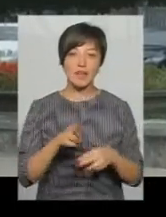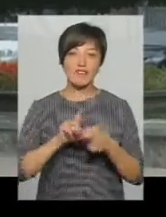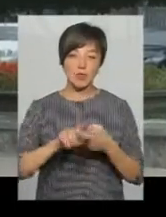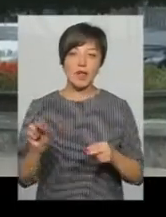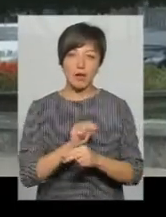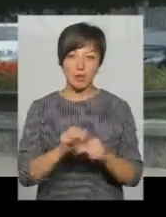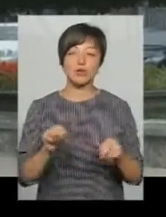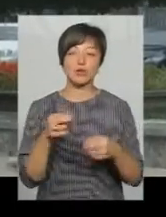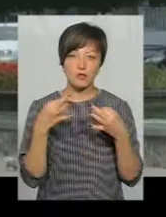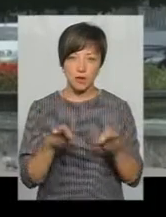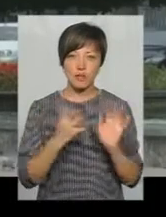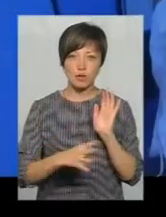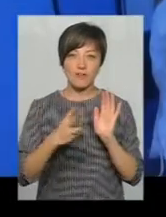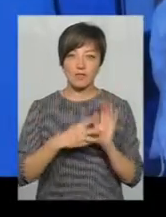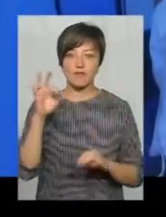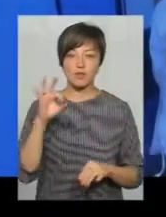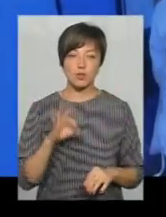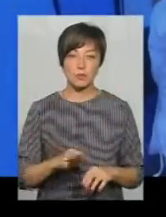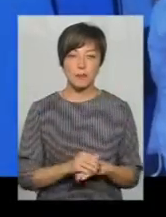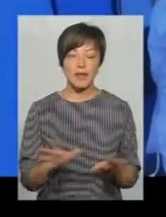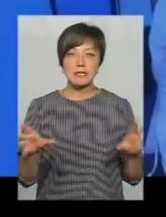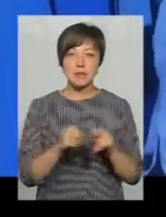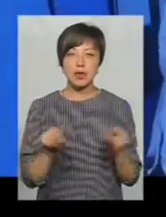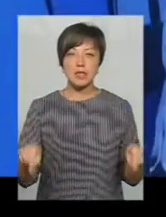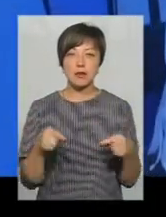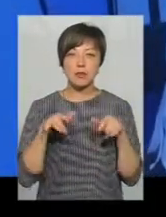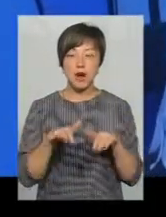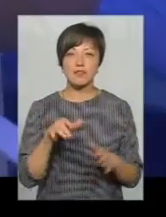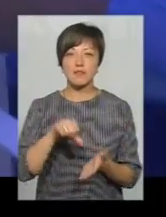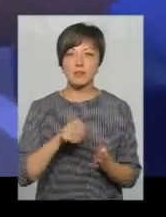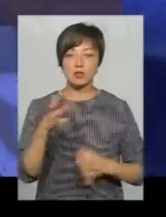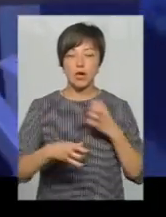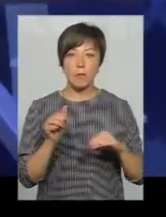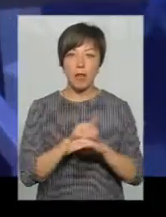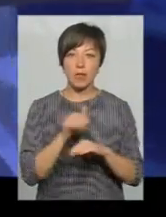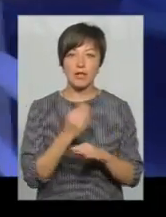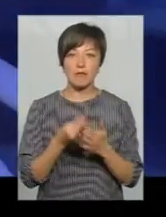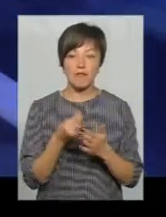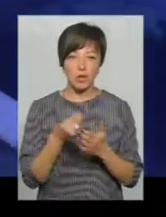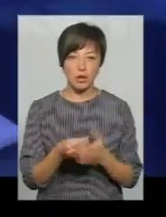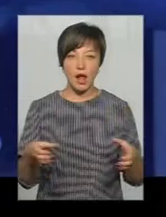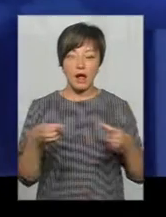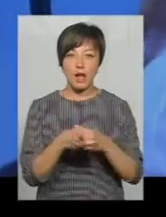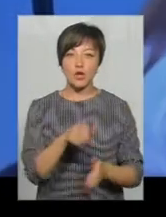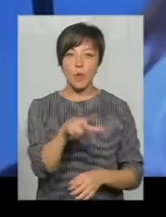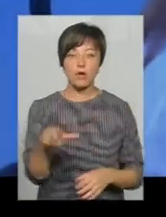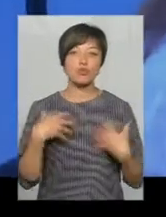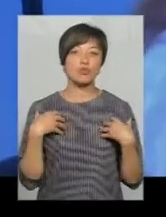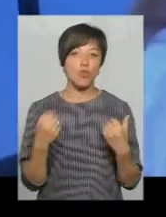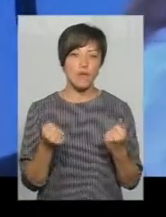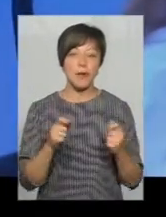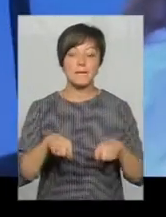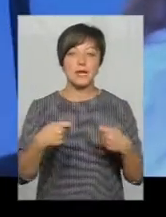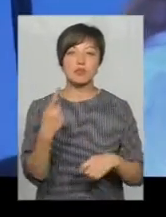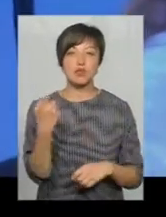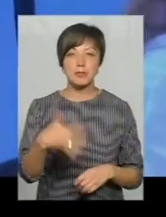дозволяє вилікувати на 98%. Співорганізатором акції виступив Міжнародний благодійний фонд «Альянс громадського здоров'я». Саме він передав